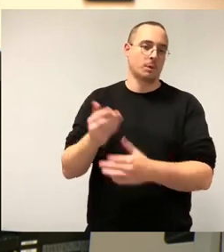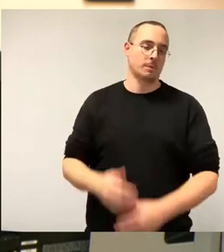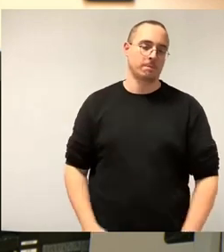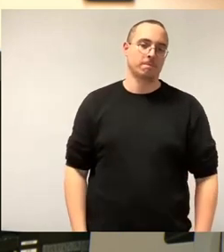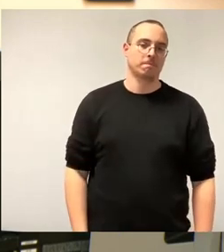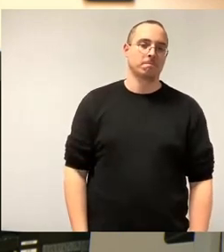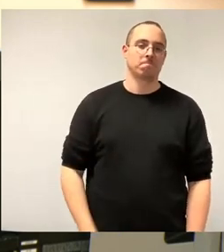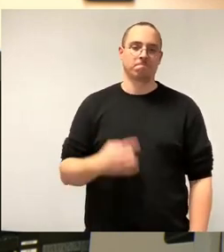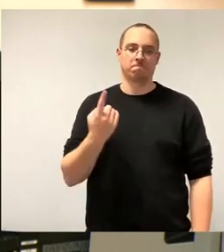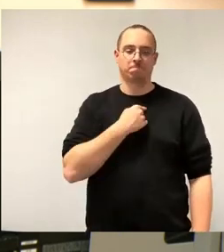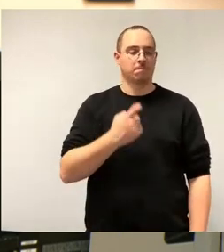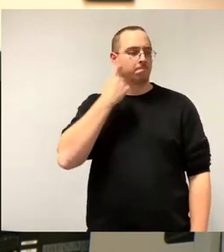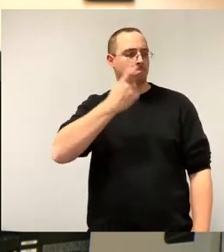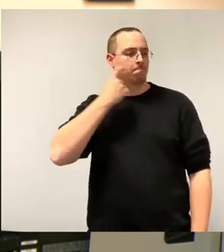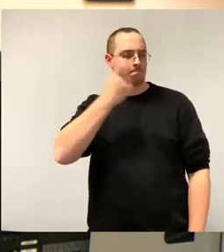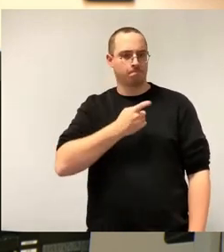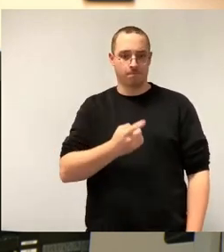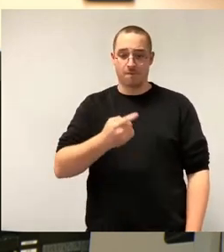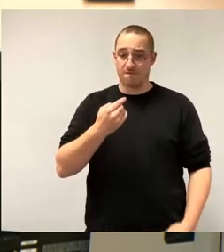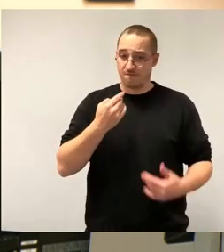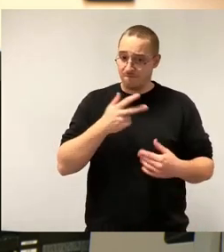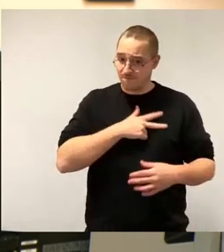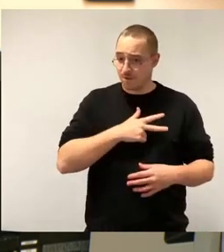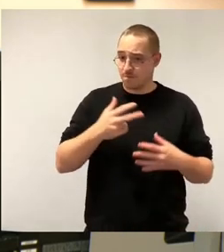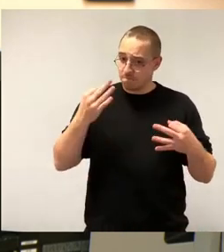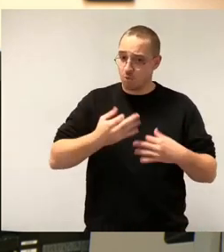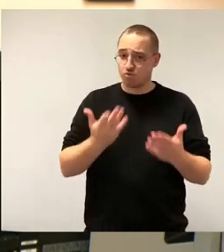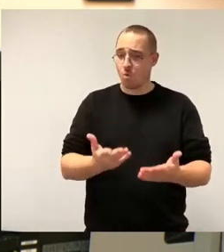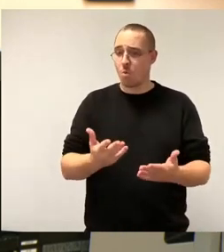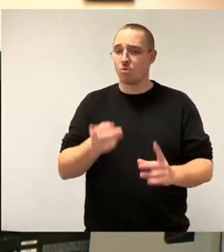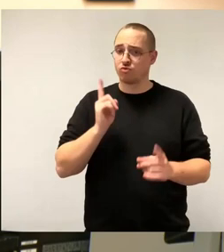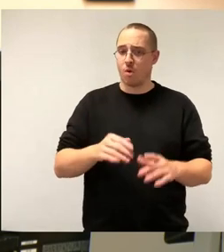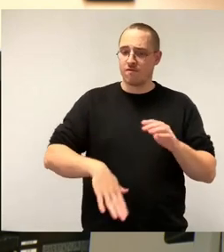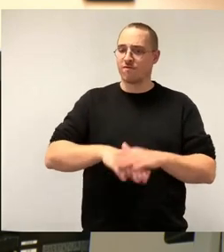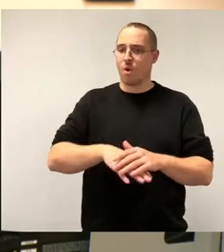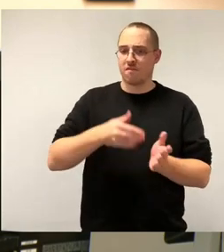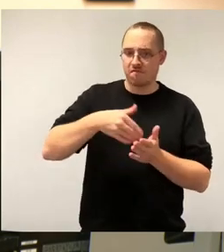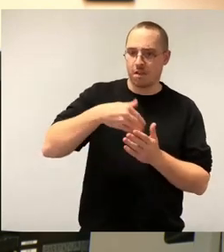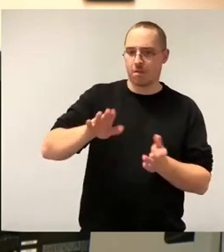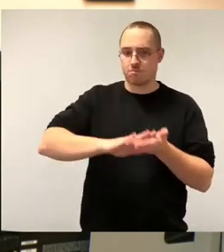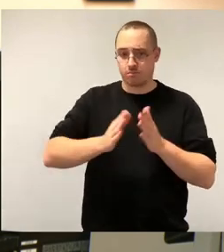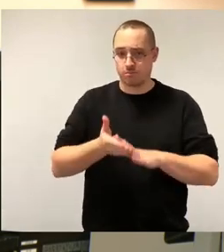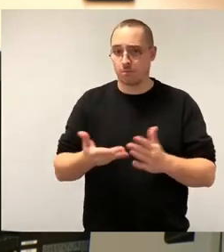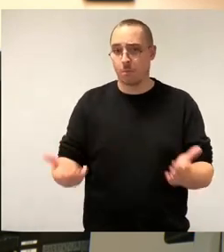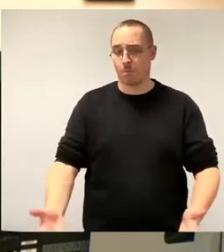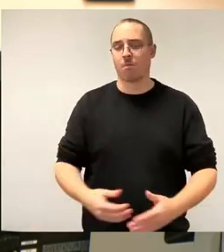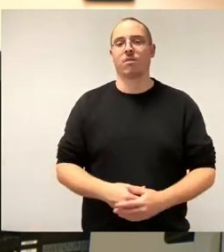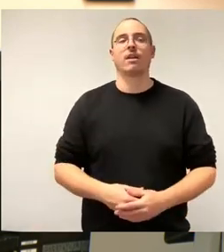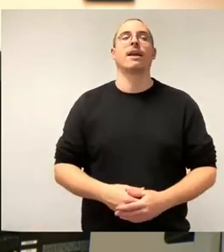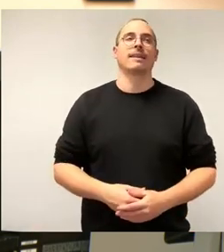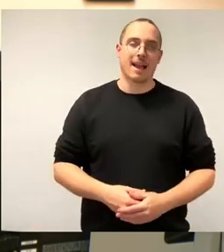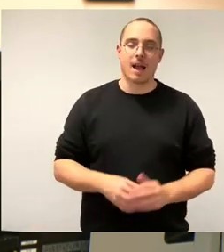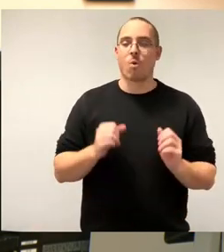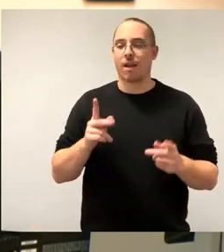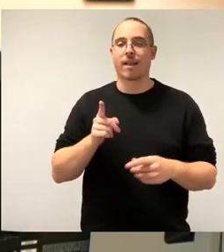nötig ist und jetzt schon in Gänze fortgeschrieben werden sollte. Ja, es wird städtische Zuschüsse für die DVB brauchen. Auch unter optimalen